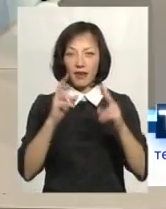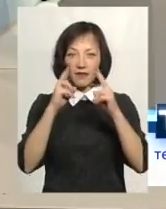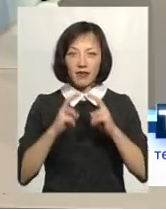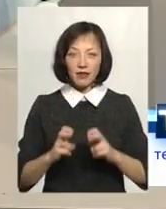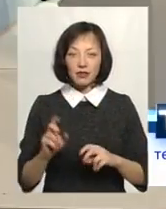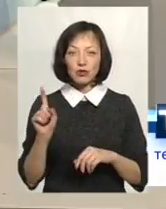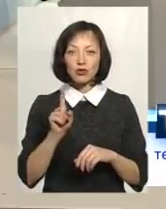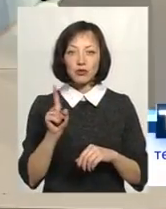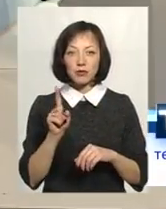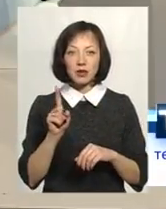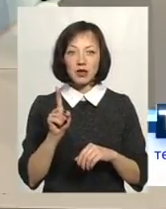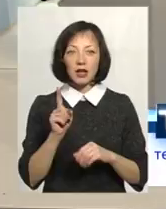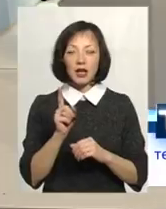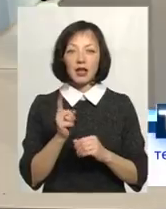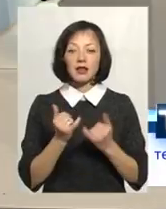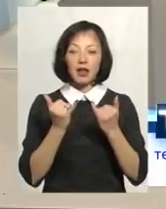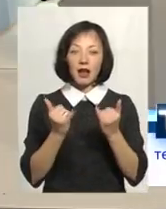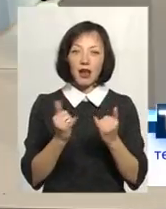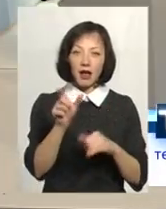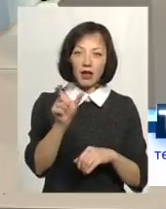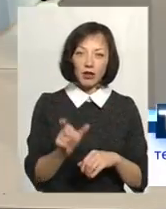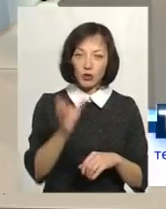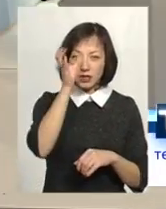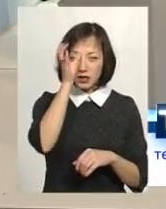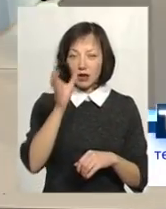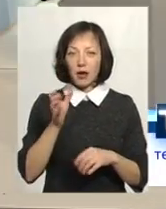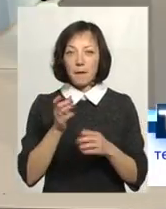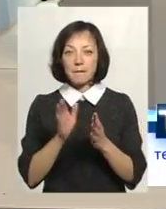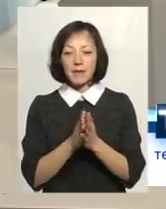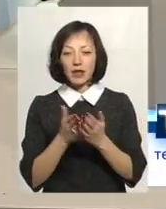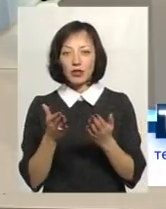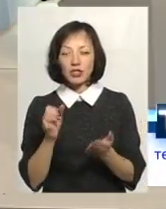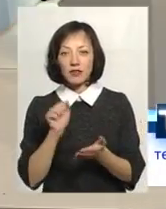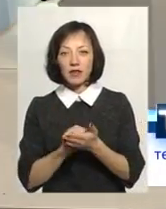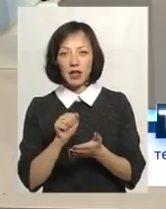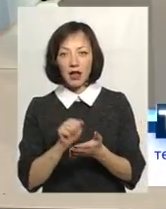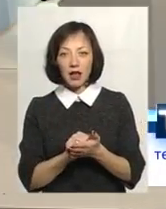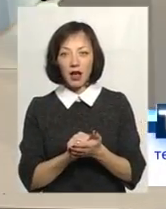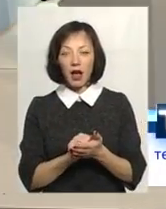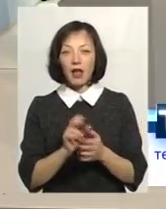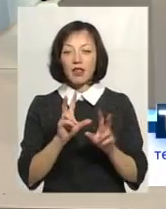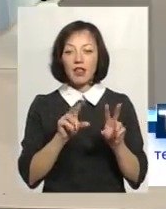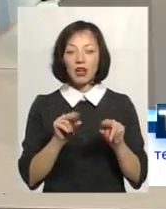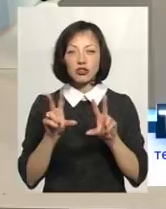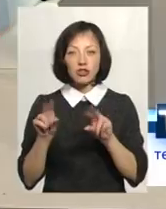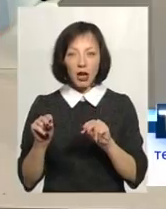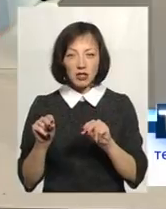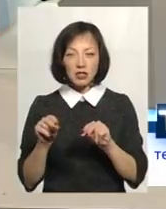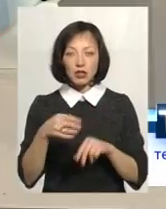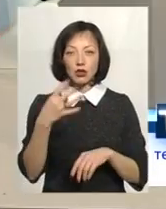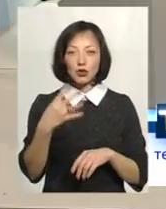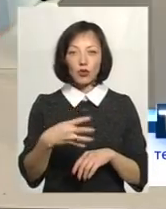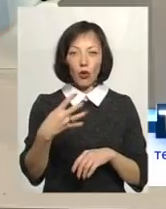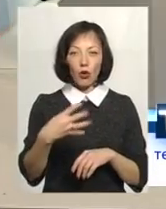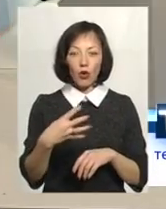їх трансформувати для дослідника у науково-методичні видання. На щастя, 40